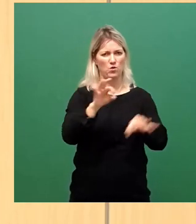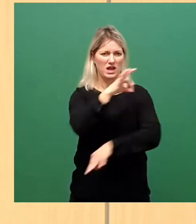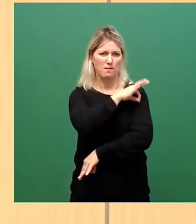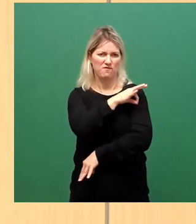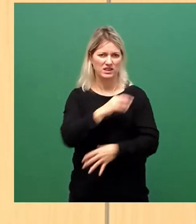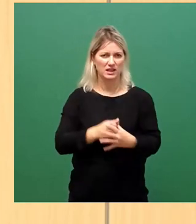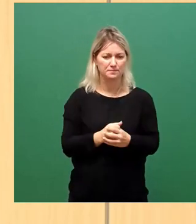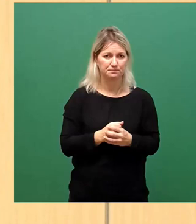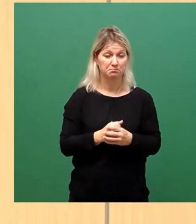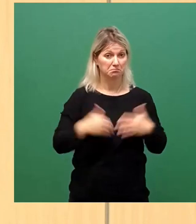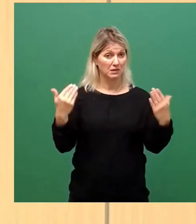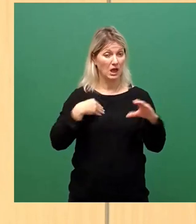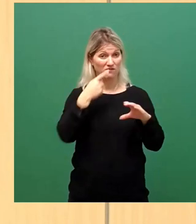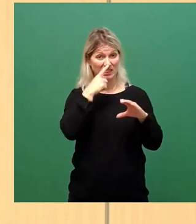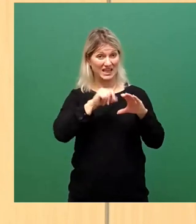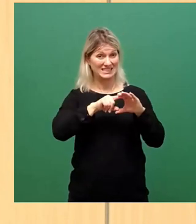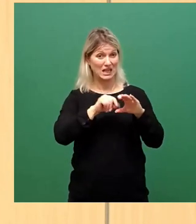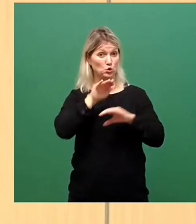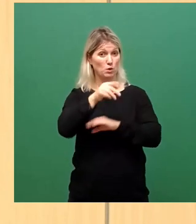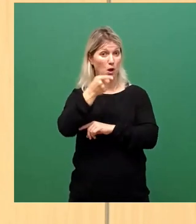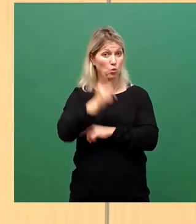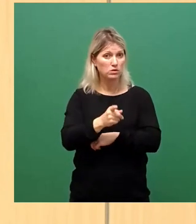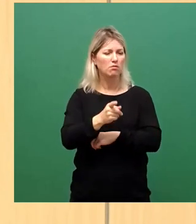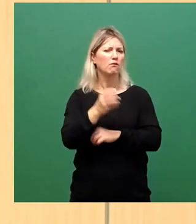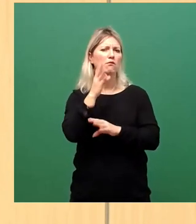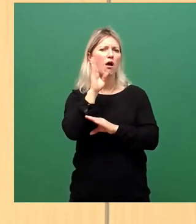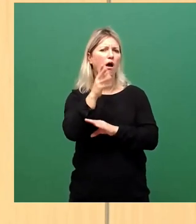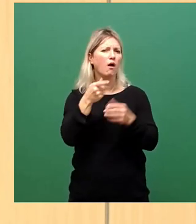bei Inzidenzen über 100 eine Kontaktverfolgung nicht mehr möglich ist.